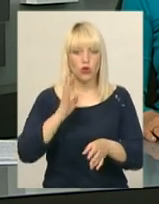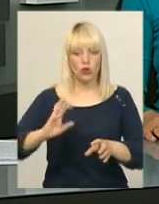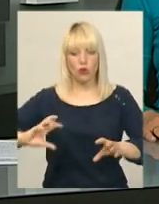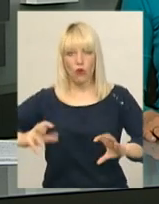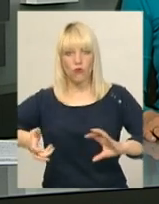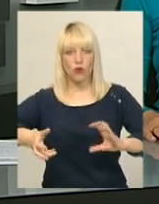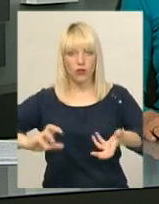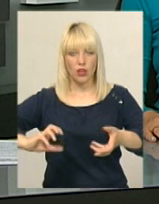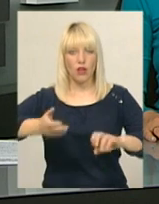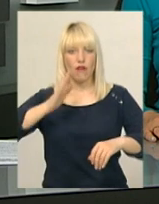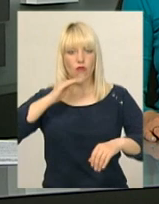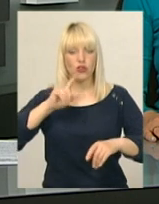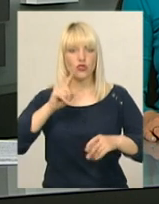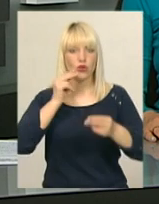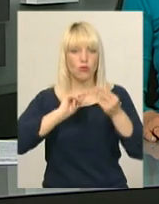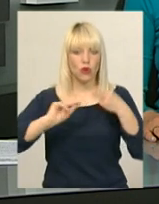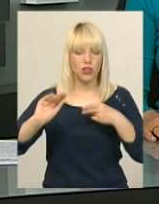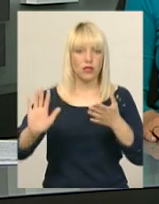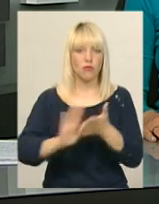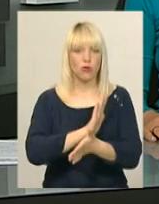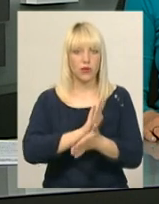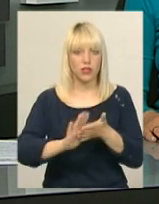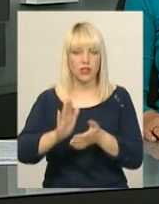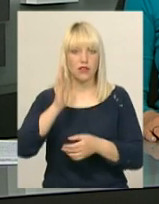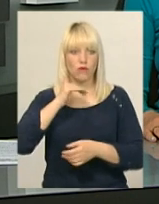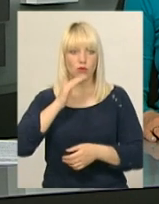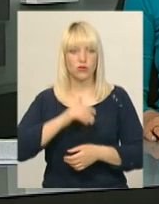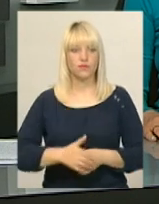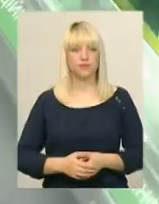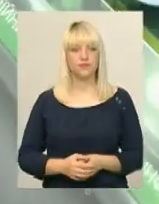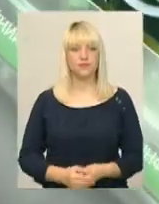ваннах, щоб покрашити якість промивки, повідомив Віталій Кавун.